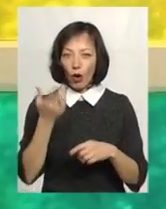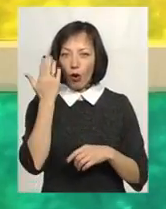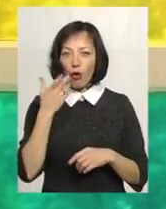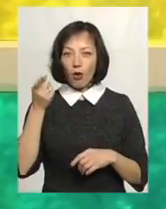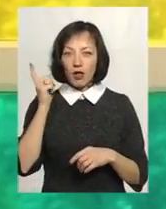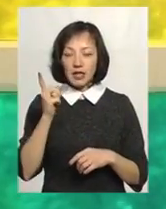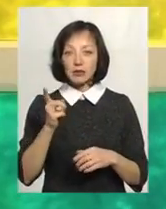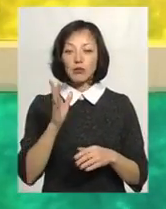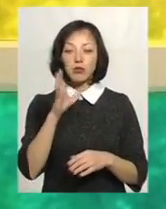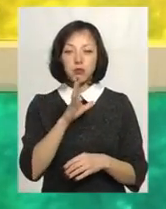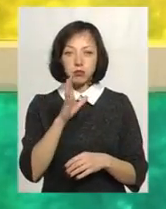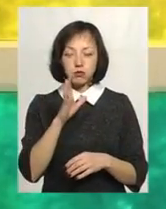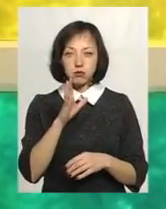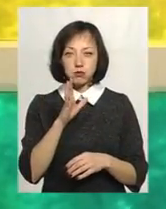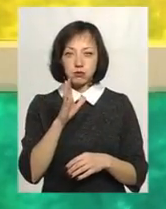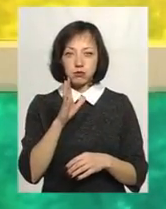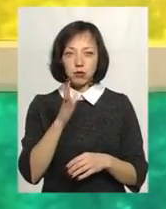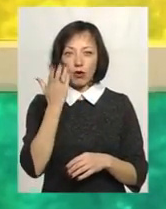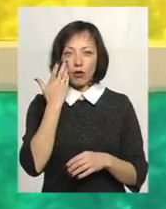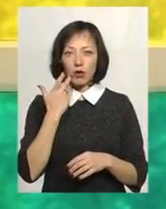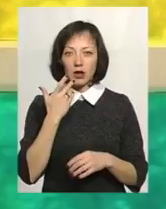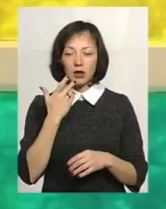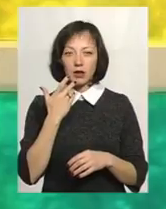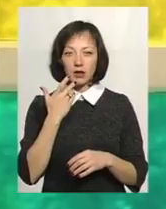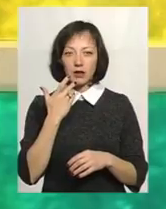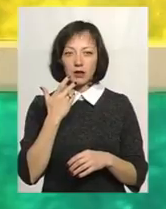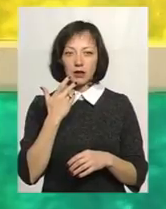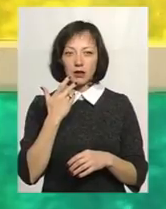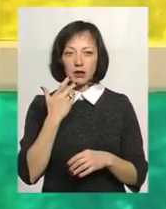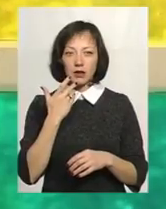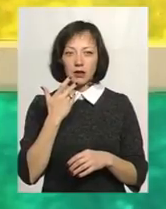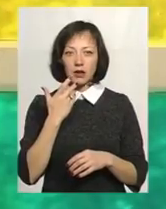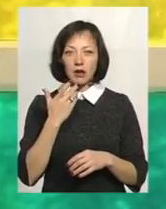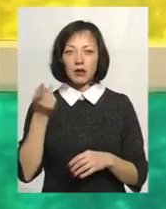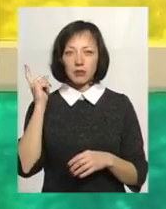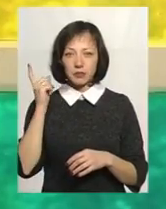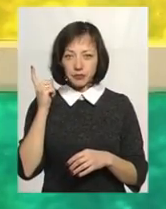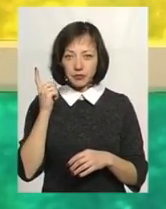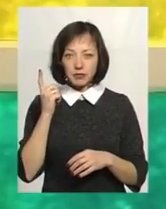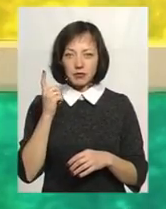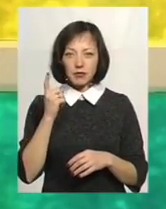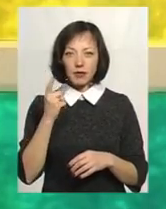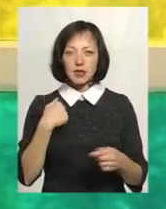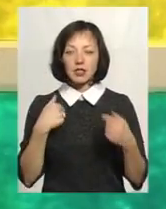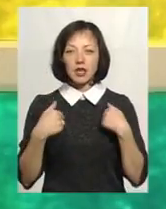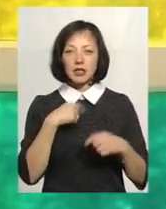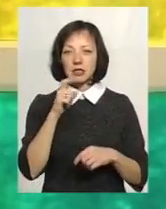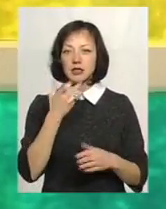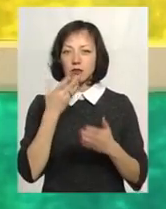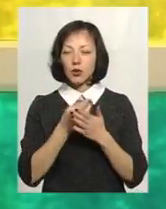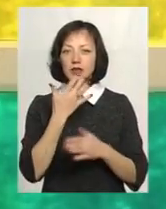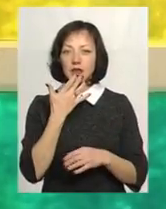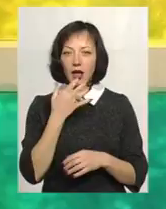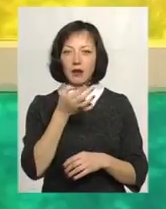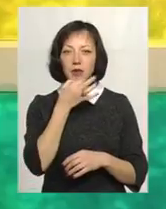колись вже були часи, коли жорстоко поплачувалися за своє рідне слово і за свою національність і